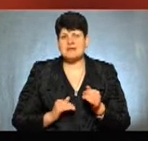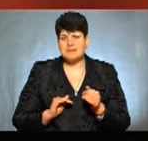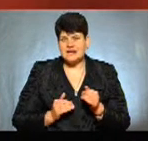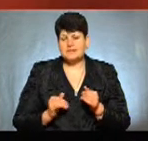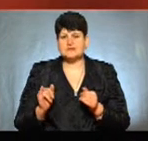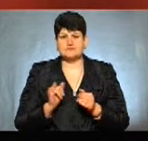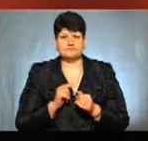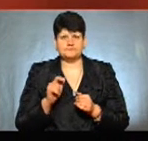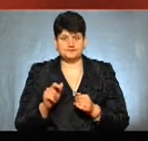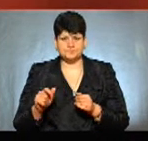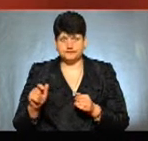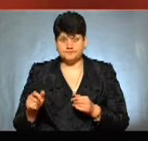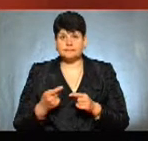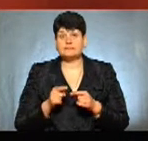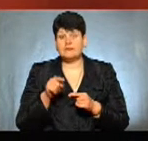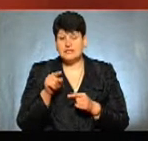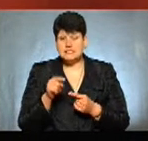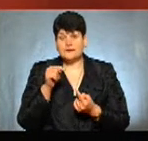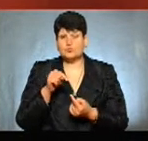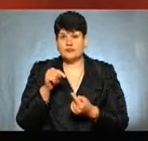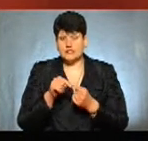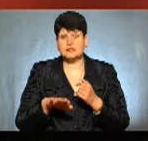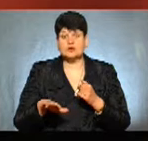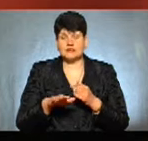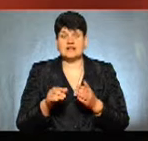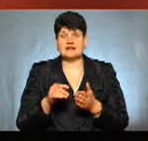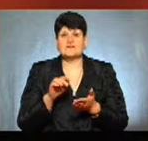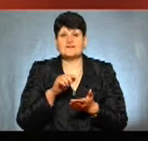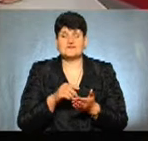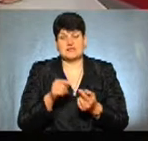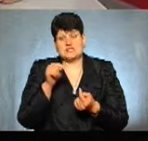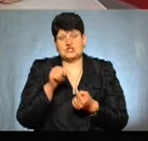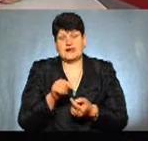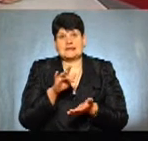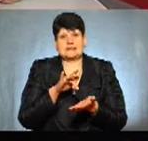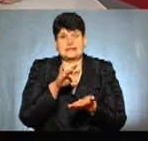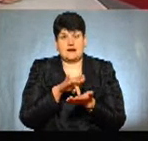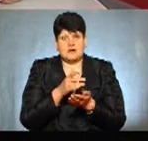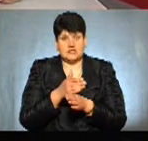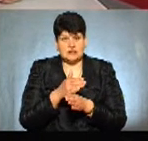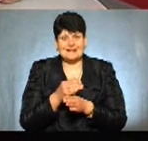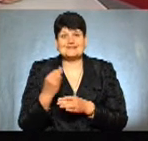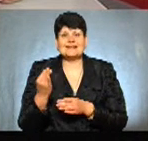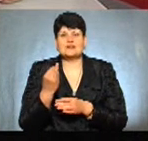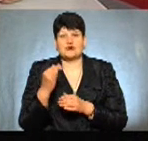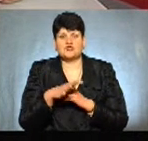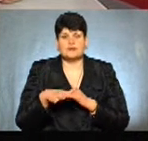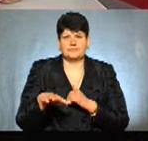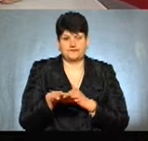мешканцями міста. Ці відповідні зони чітко визначають. Центральну частину міста, ви знаєте, це є історичний ареал